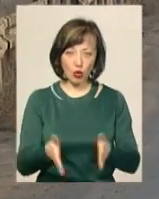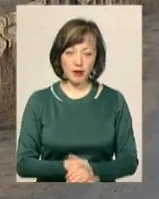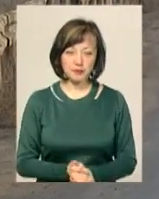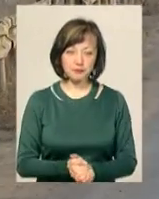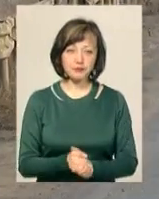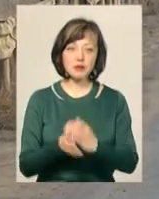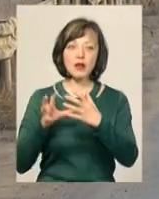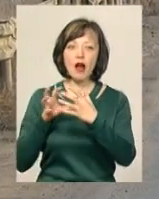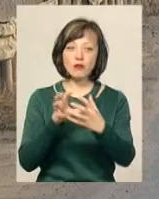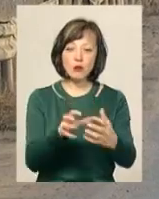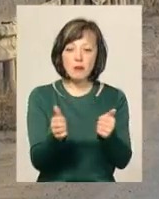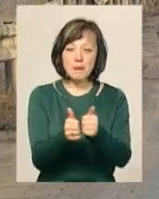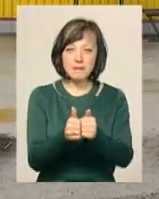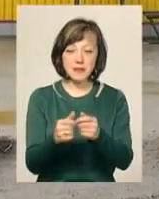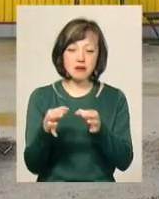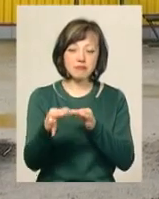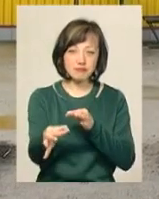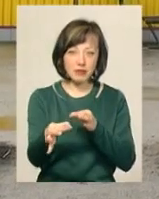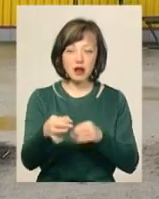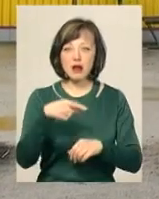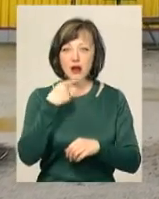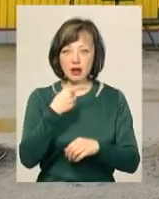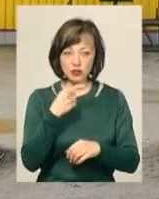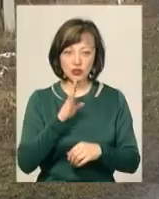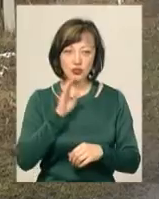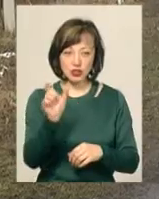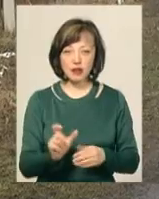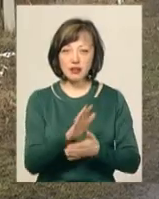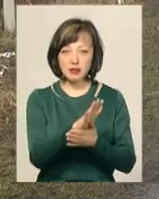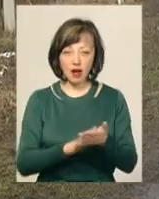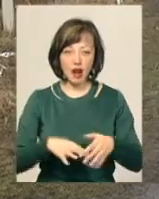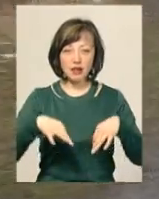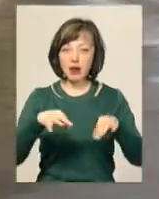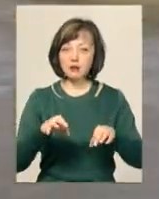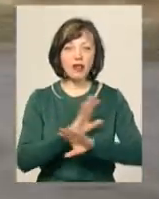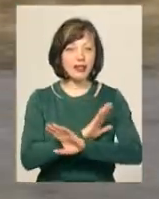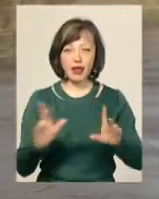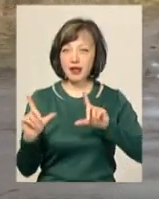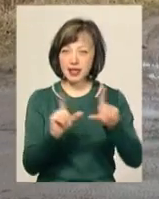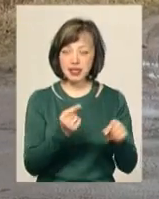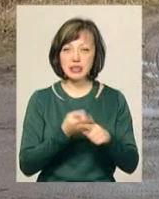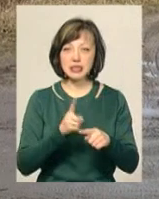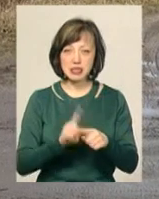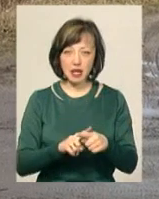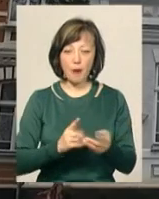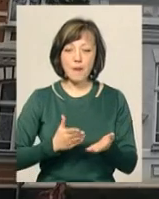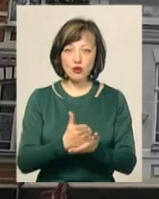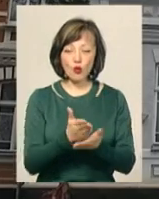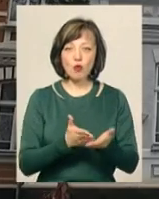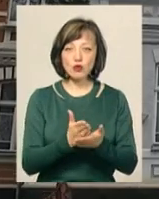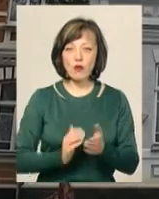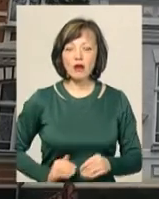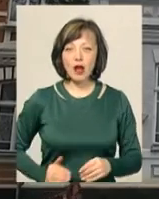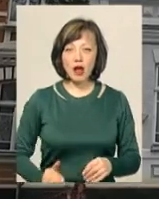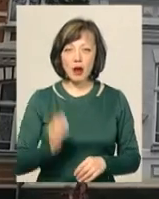Автобус доїжджає до околиці хутора Швейцарії, каже Оксана Марчук. Далі громадський транспорт не їде. Цей маршрут обслуговує приватне акціонерне